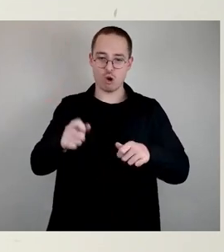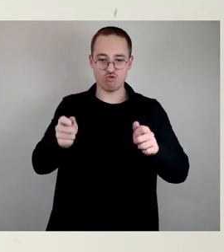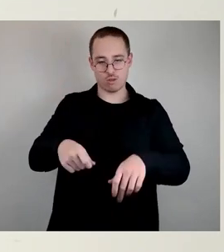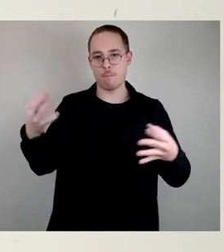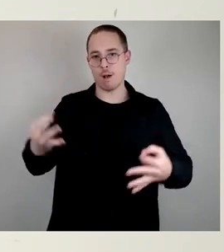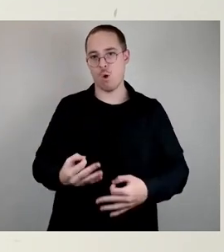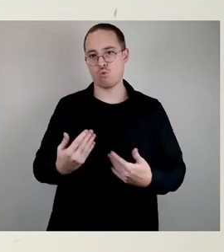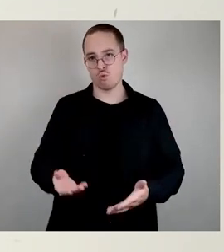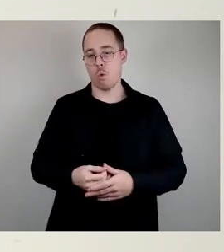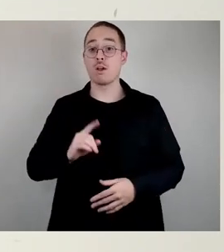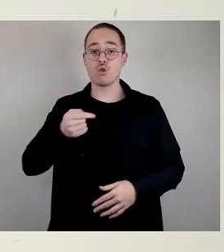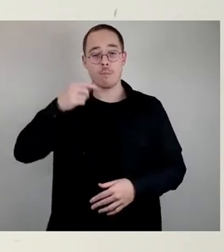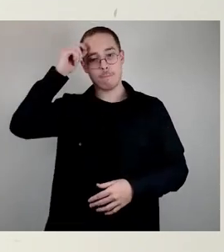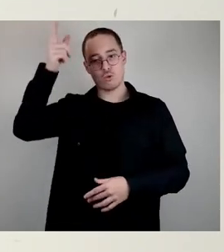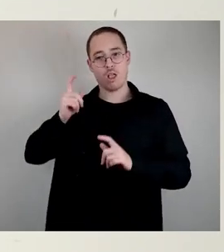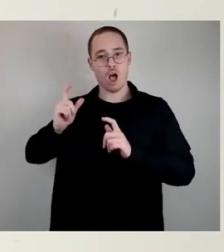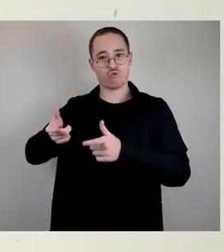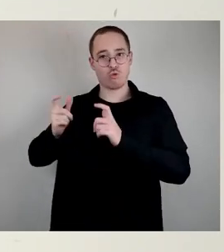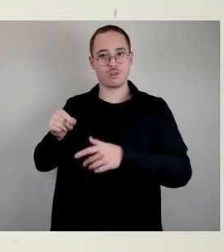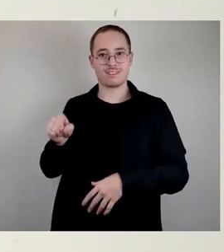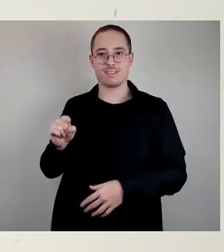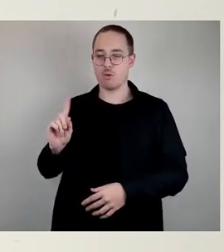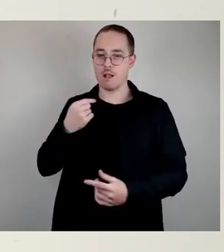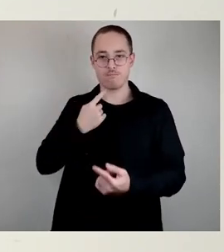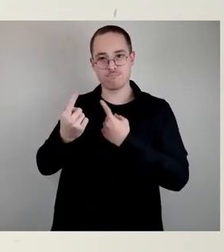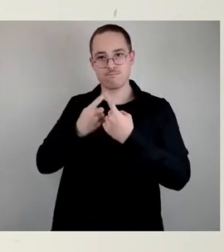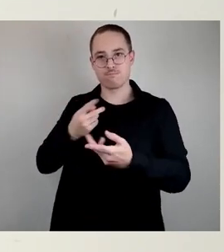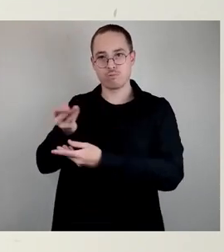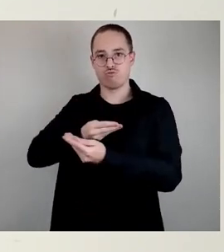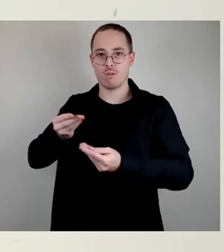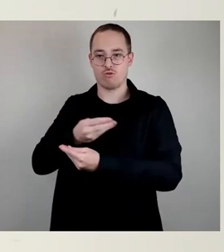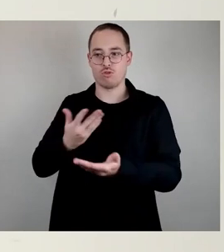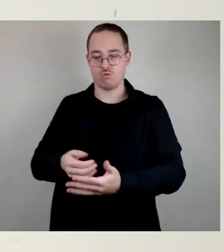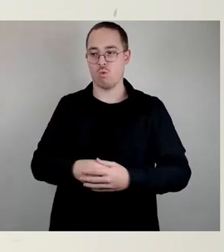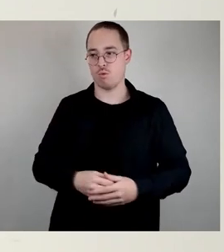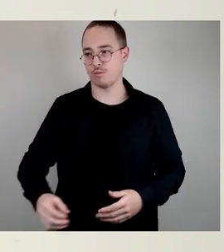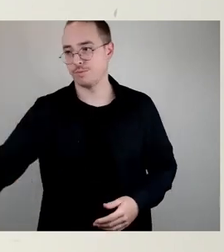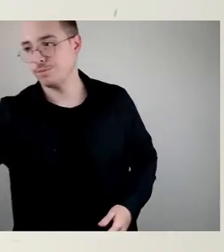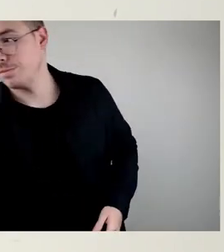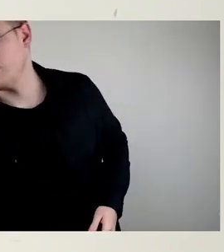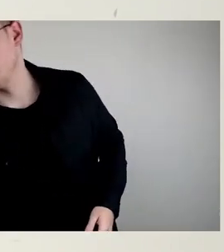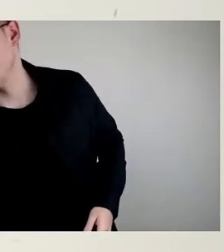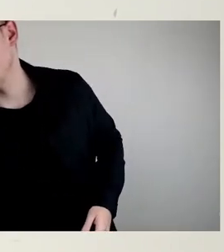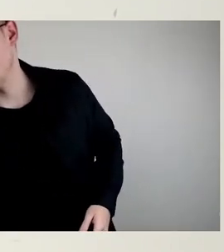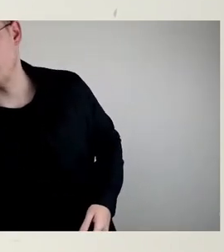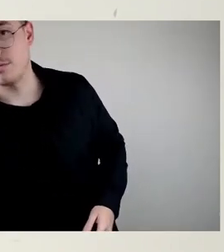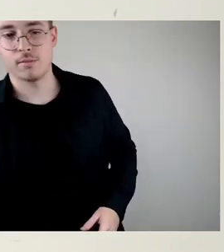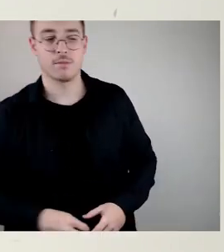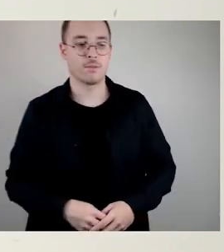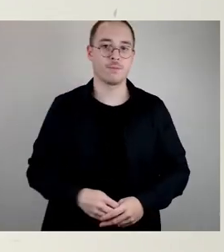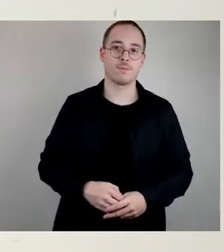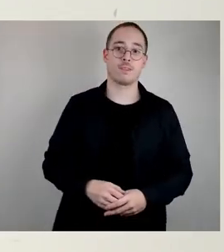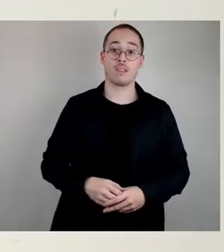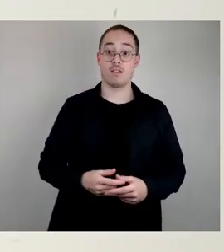Bildungsausschuss natürlich besprechen werden. Wo ich nicht ganz damit einverstanden bin, lieber Agnes Scharnetzke, wir hatten den